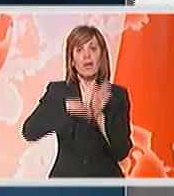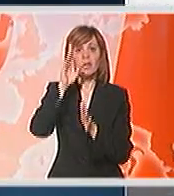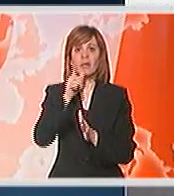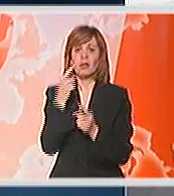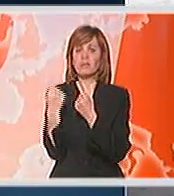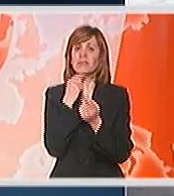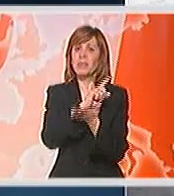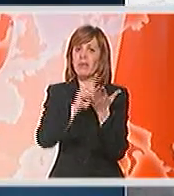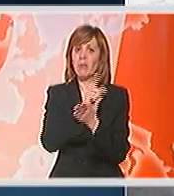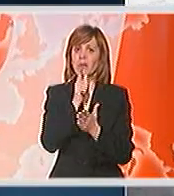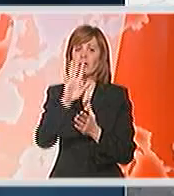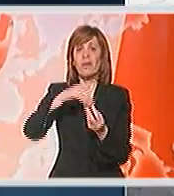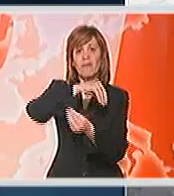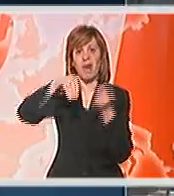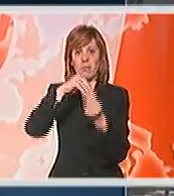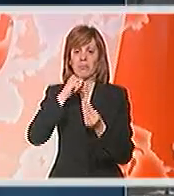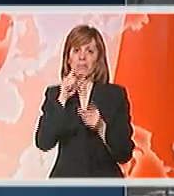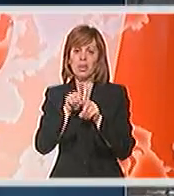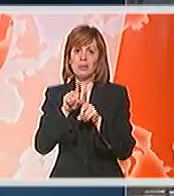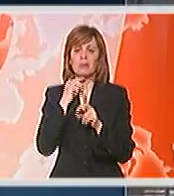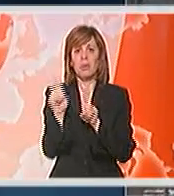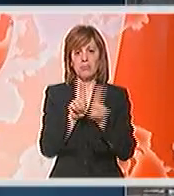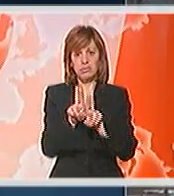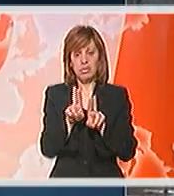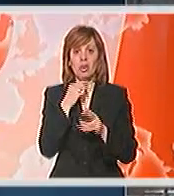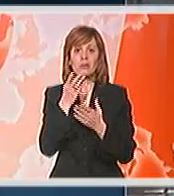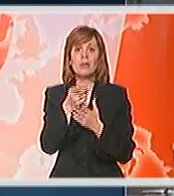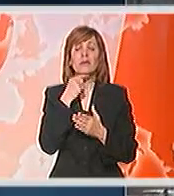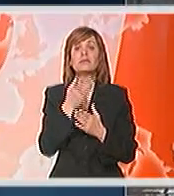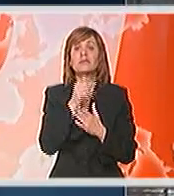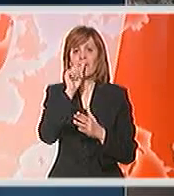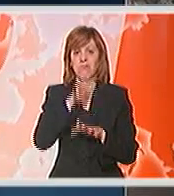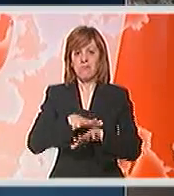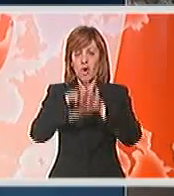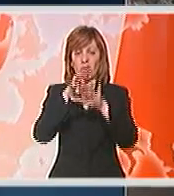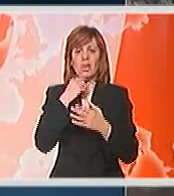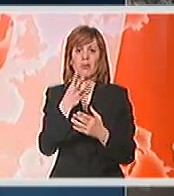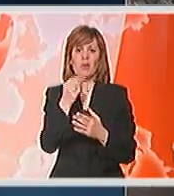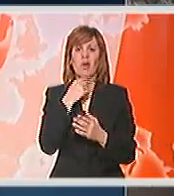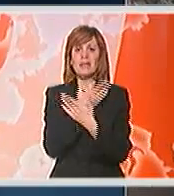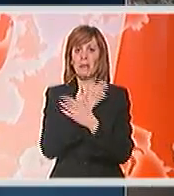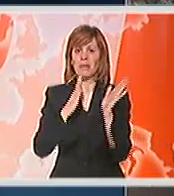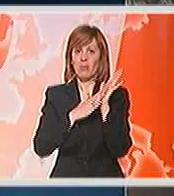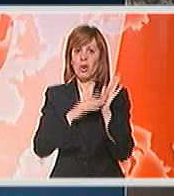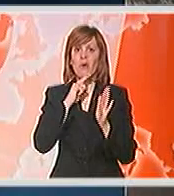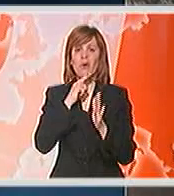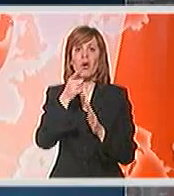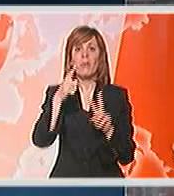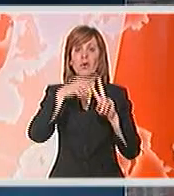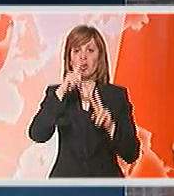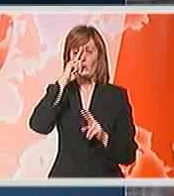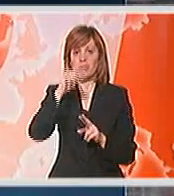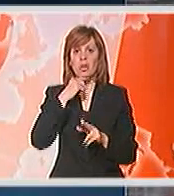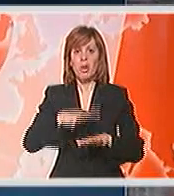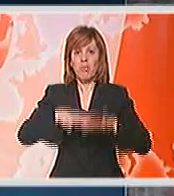privremeni smešte nađe kod rođaka i prijatelja. Vodostaj Moravice, Djetinje, Skrapeže i Zapadne Morave, koje su u Požaškoj opštini